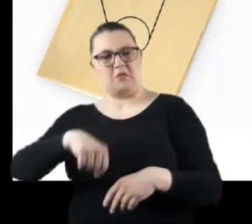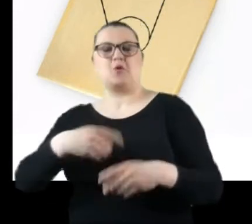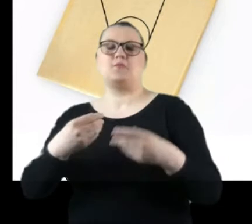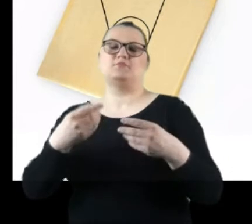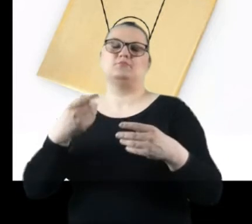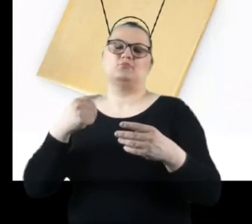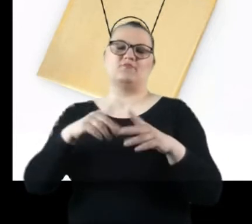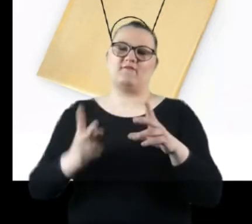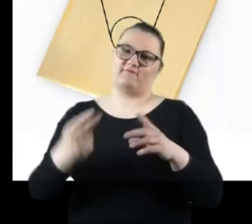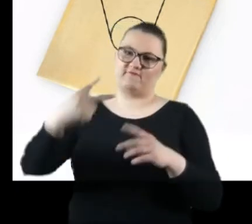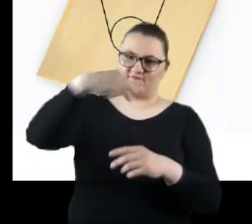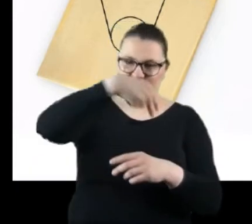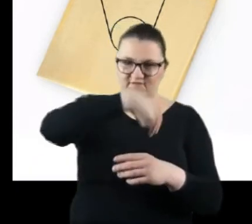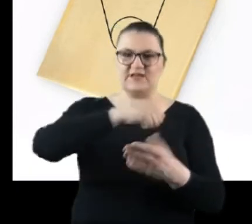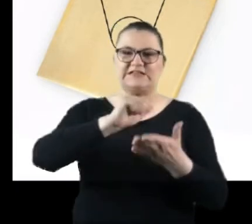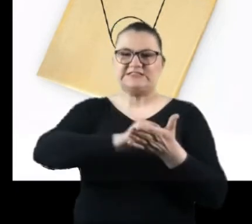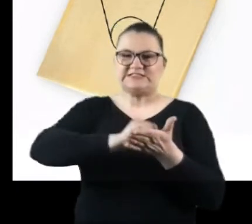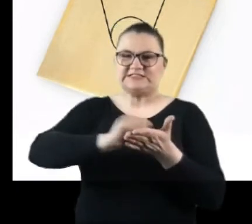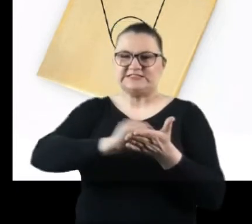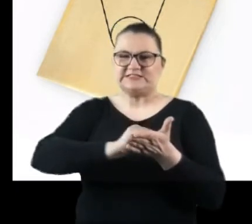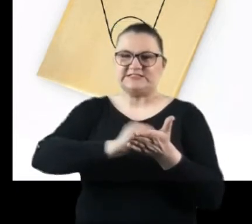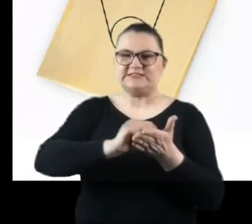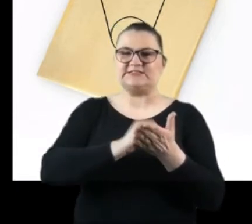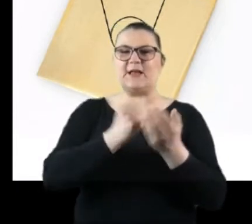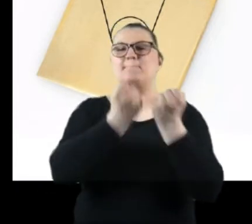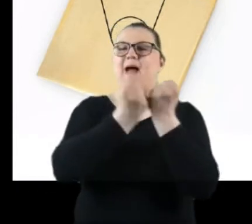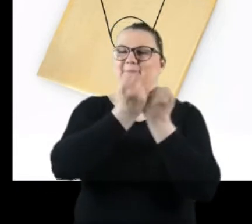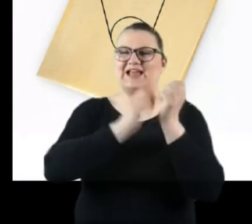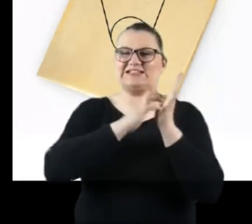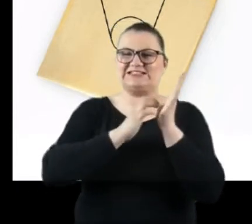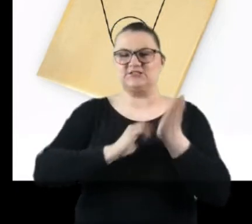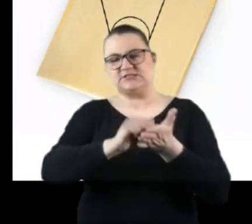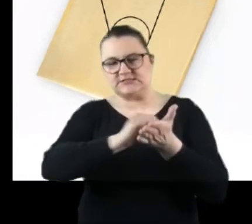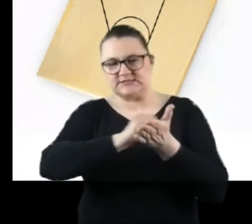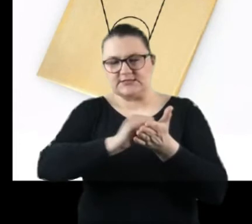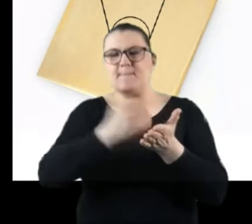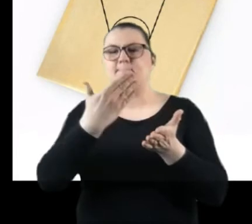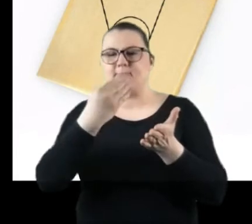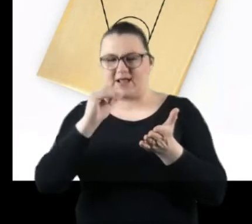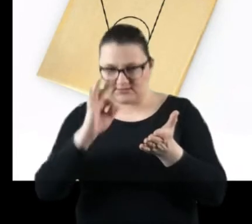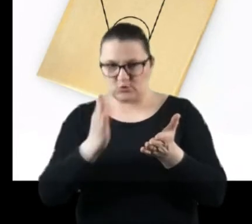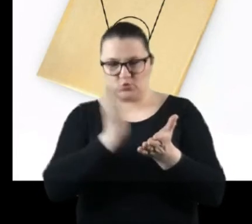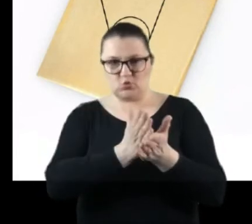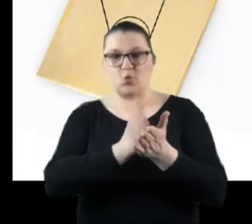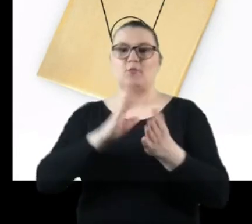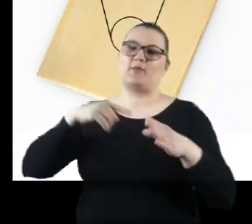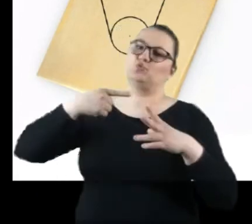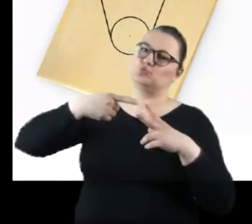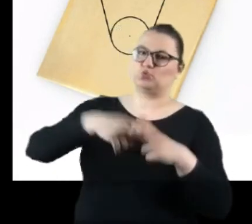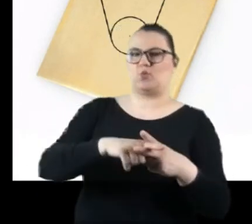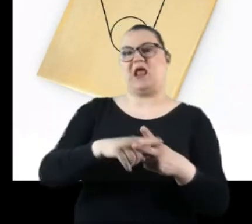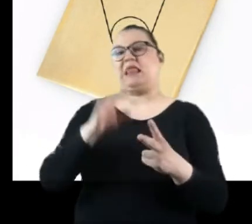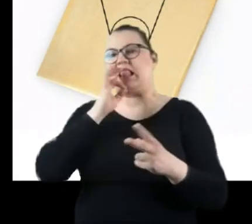kawałek puszki, matowimy ją papierem ściernym i robimy dziurkę, najlepiej